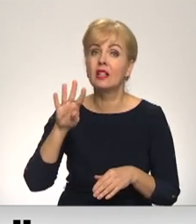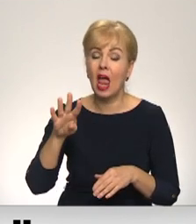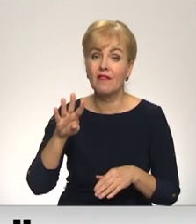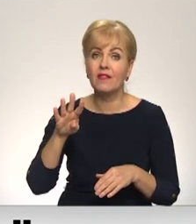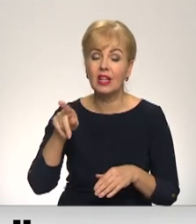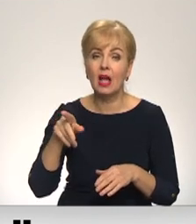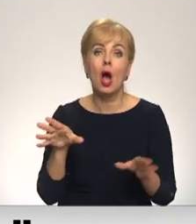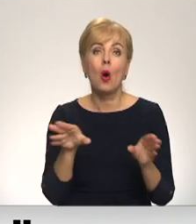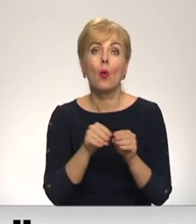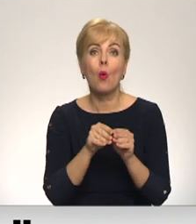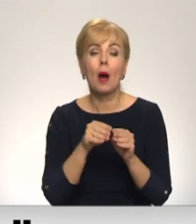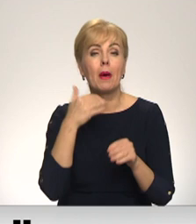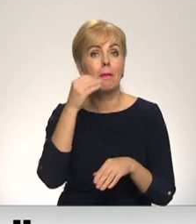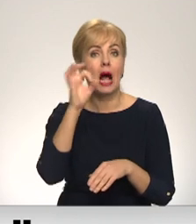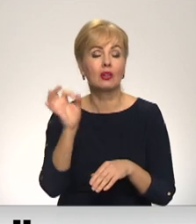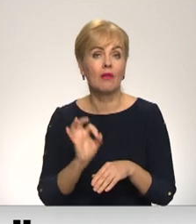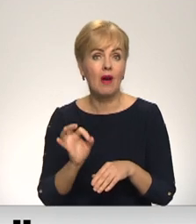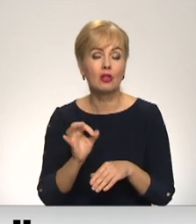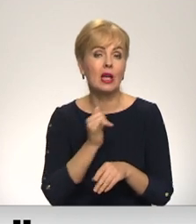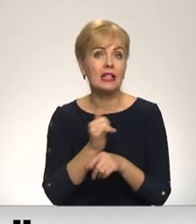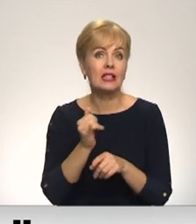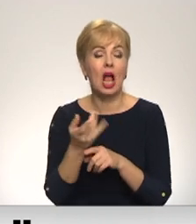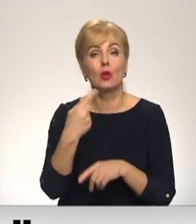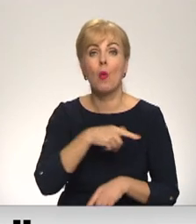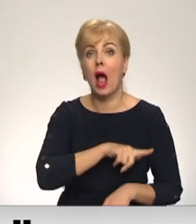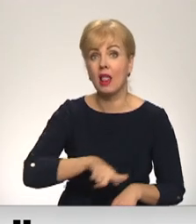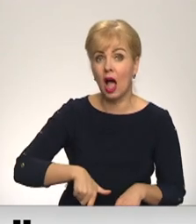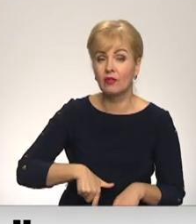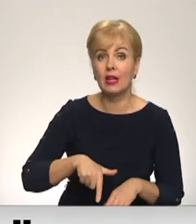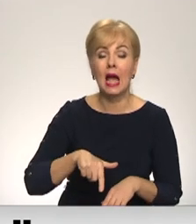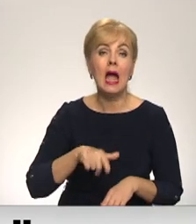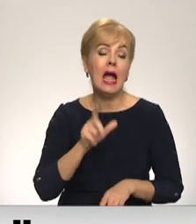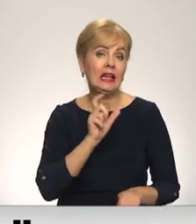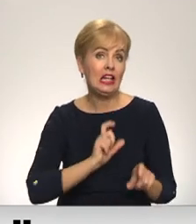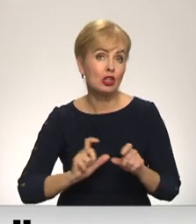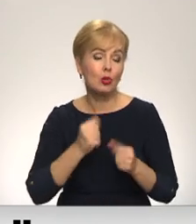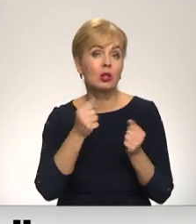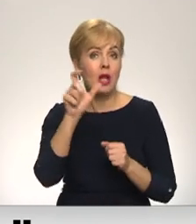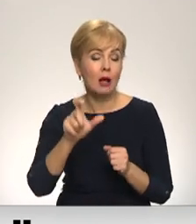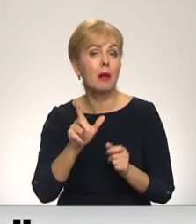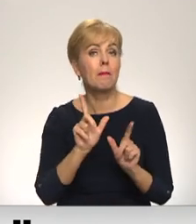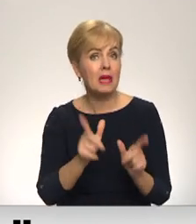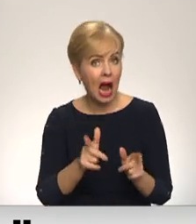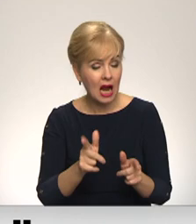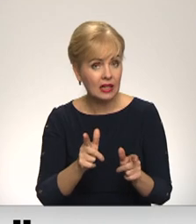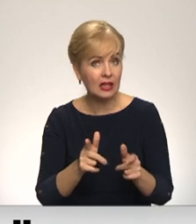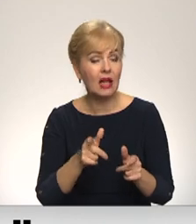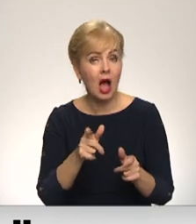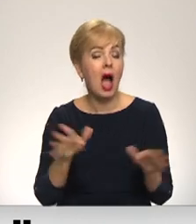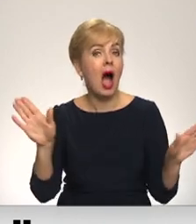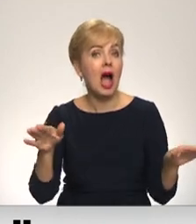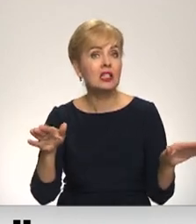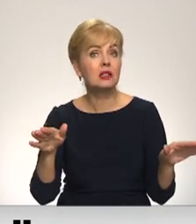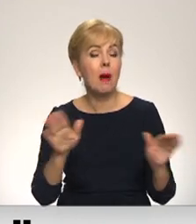gadā kopā ar Baltavāciešu izceļotājiem no Latvijas. Institūta darbinieki bijuši atsaucīgi un aizputas muzejam